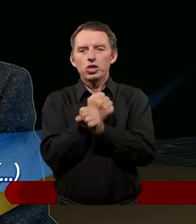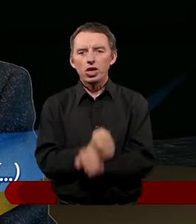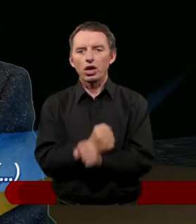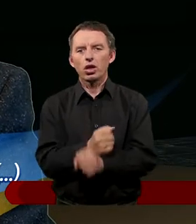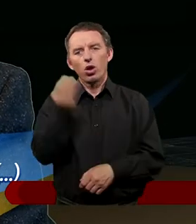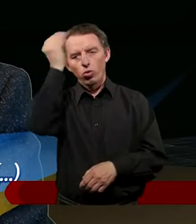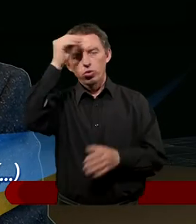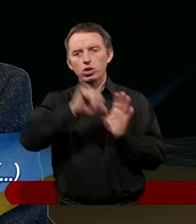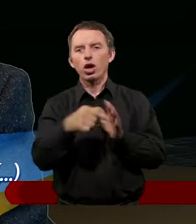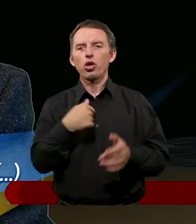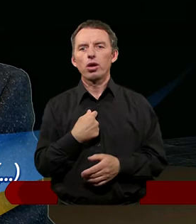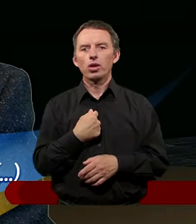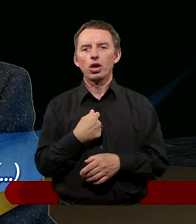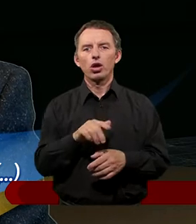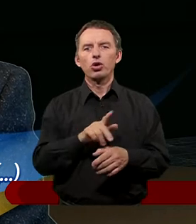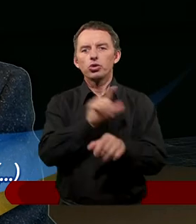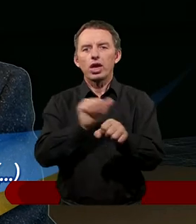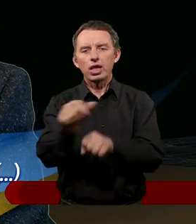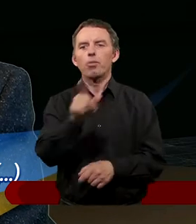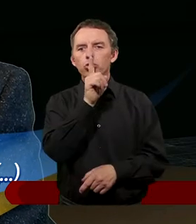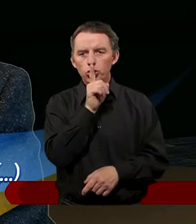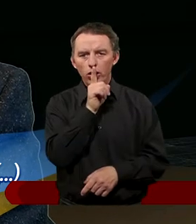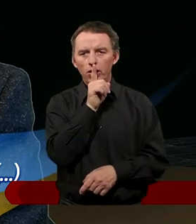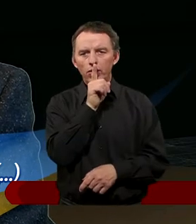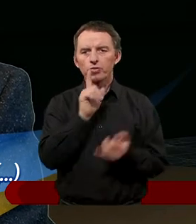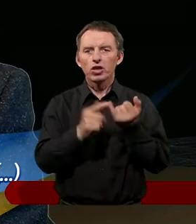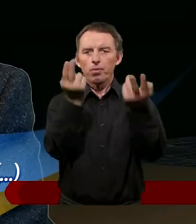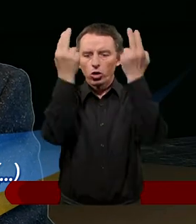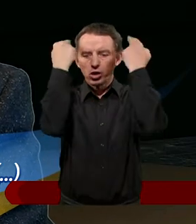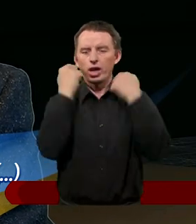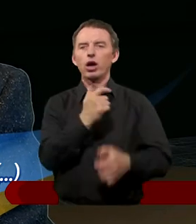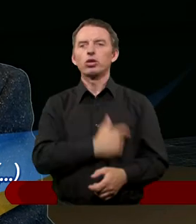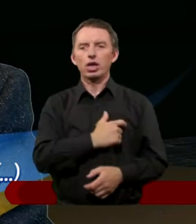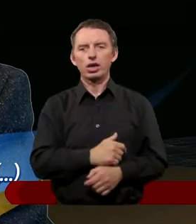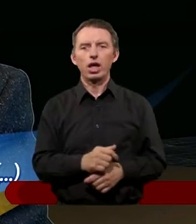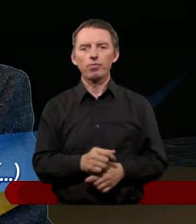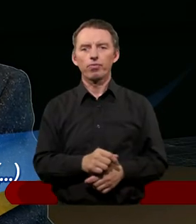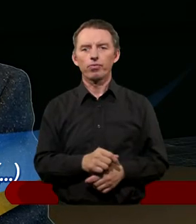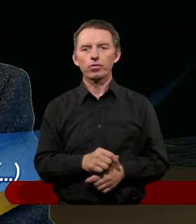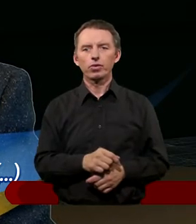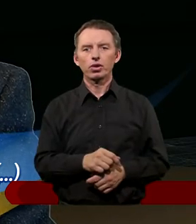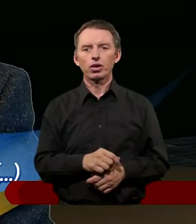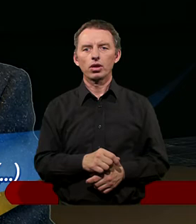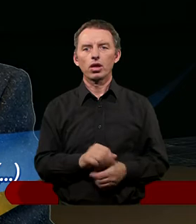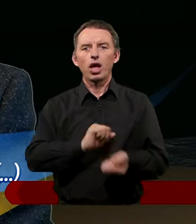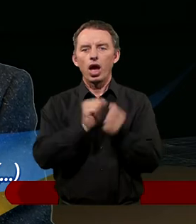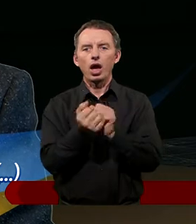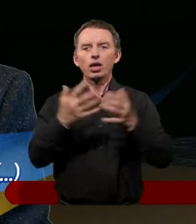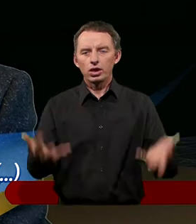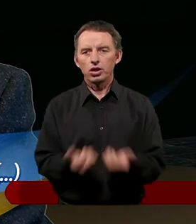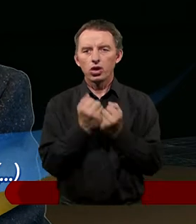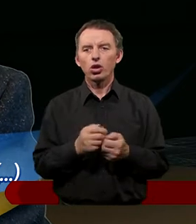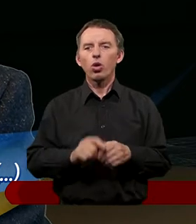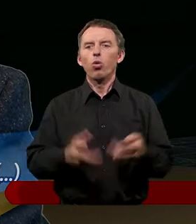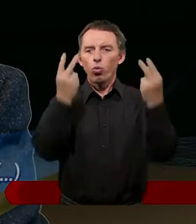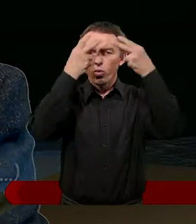i uczcie się ode mnie, że jestem cichy i pokornego serca, a znajdziecie ukojenie